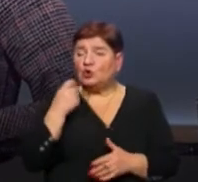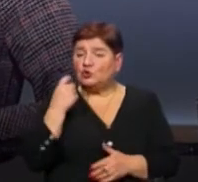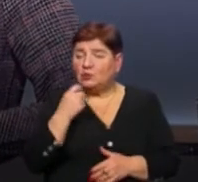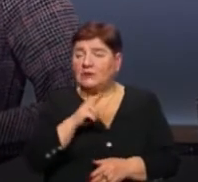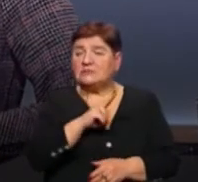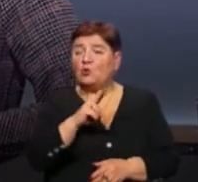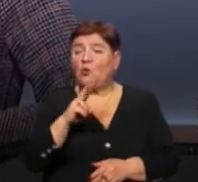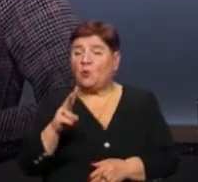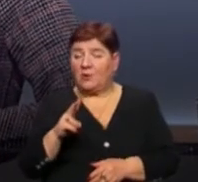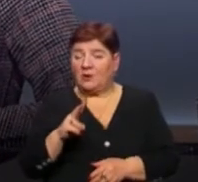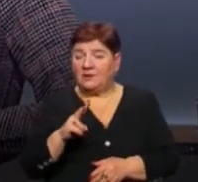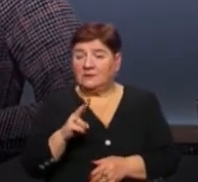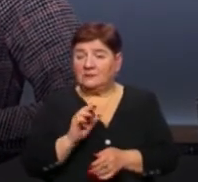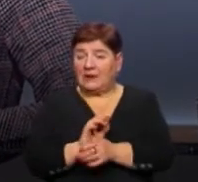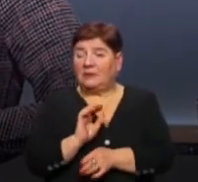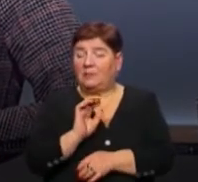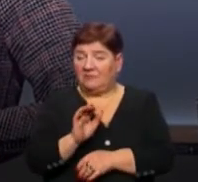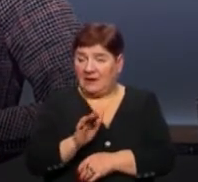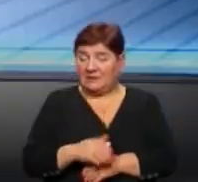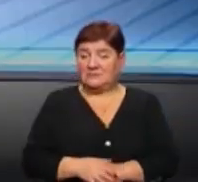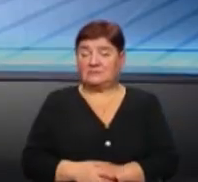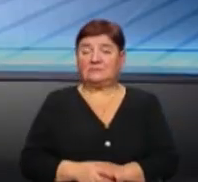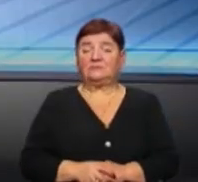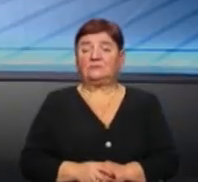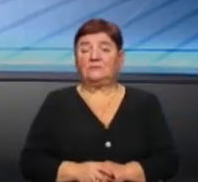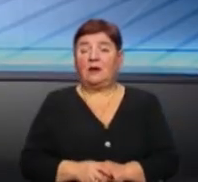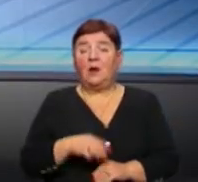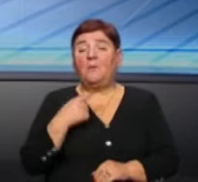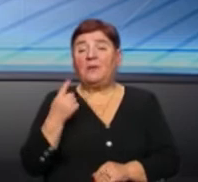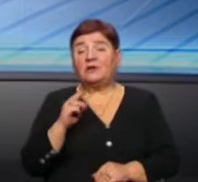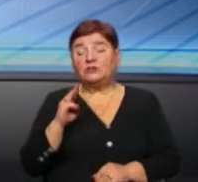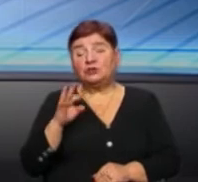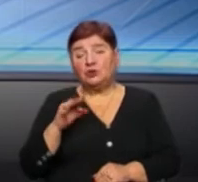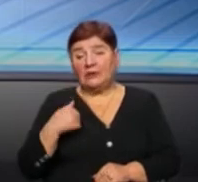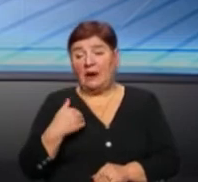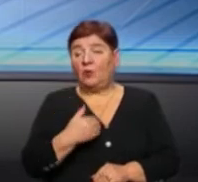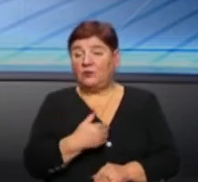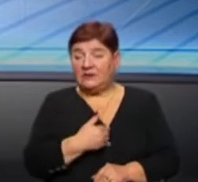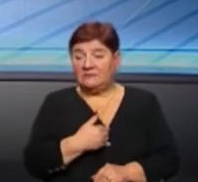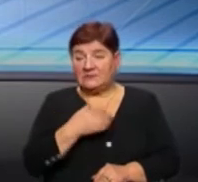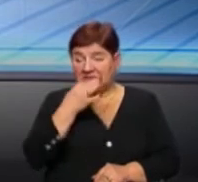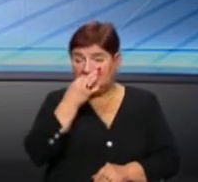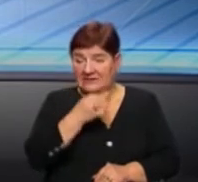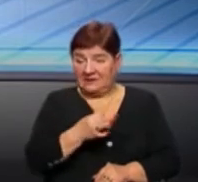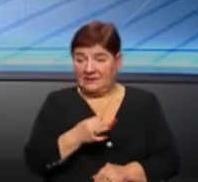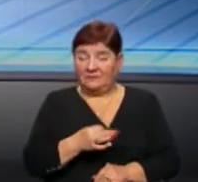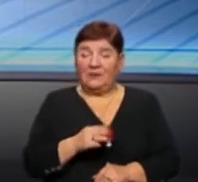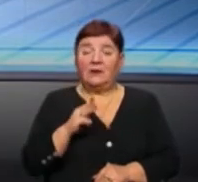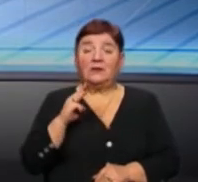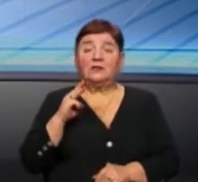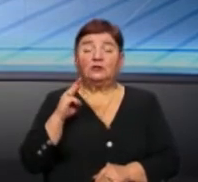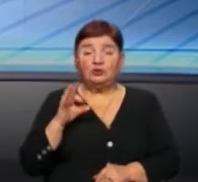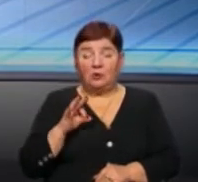власне, до кого вона адресується. Ну, перше, що би я хотів акцентувати, що